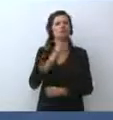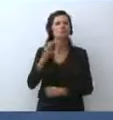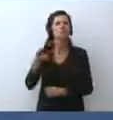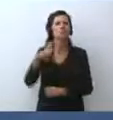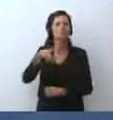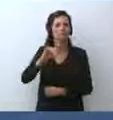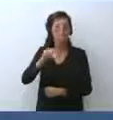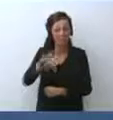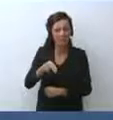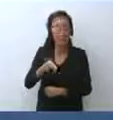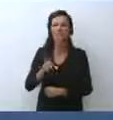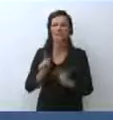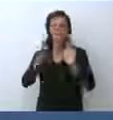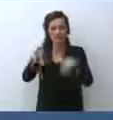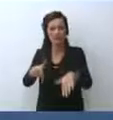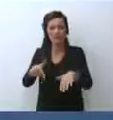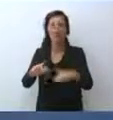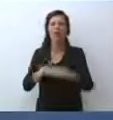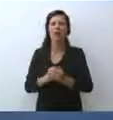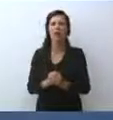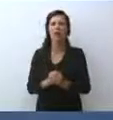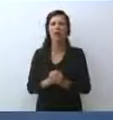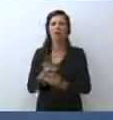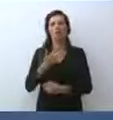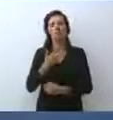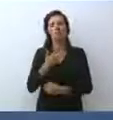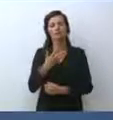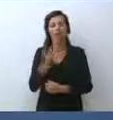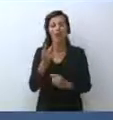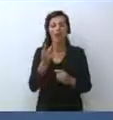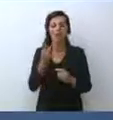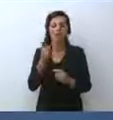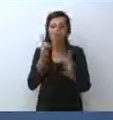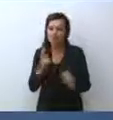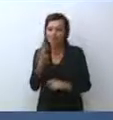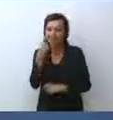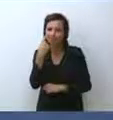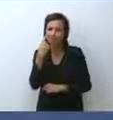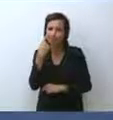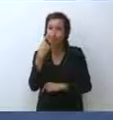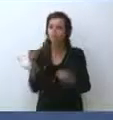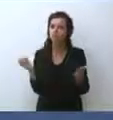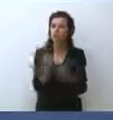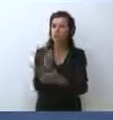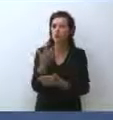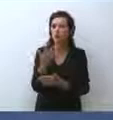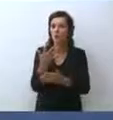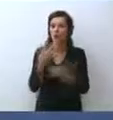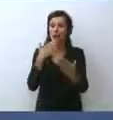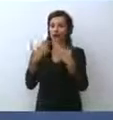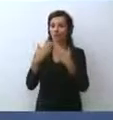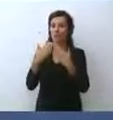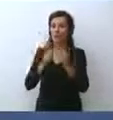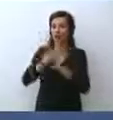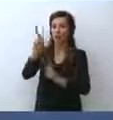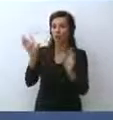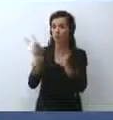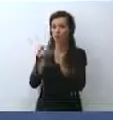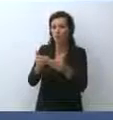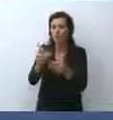settimana prossima. Vedremo anche quello che succede alla vigilia dell'Assemblea delle Nazioni Unite.